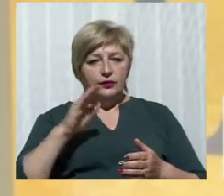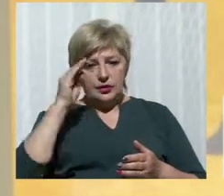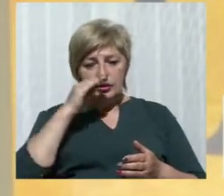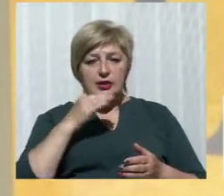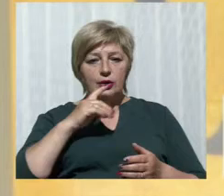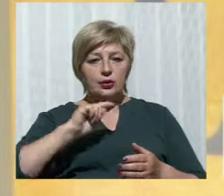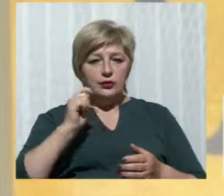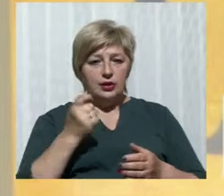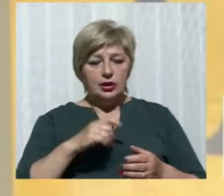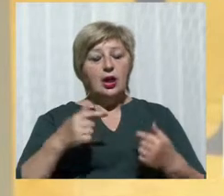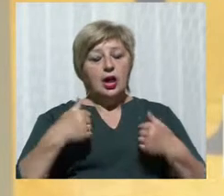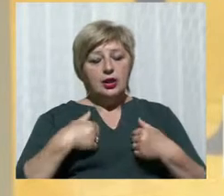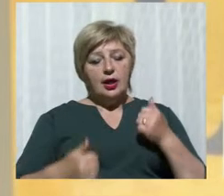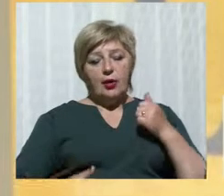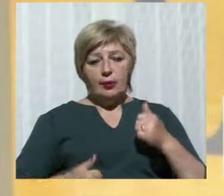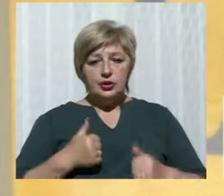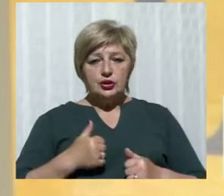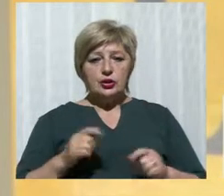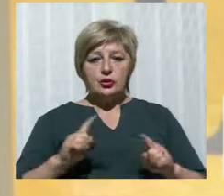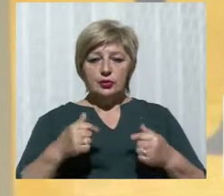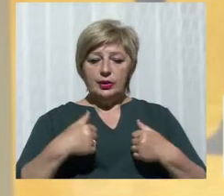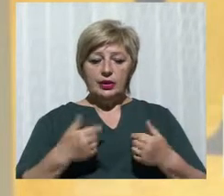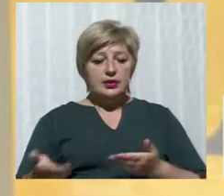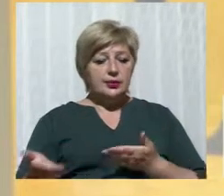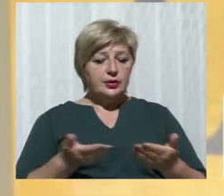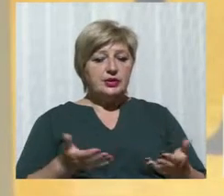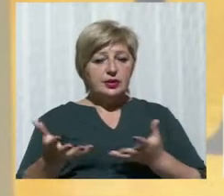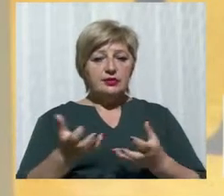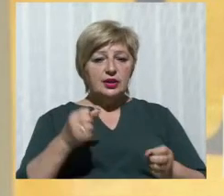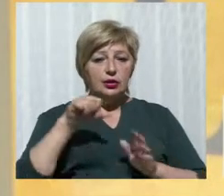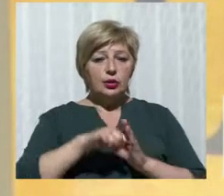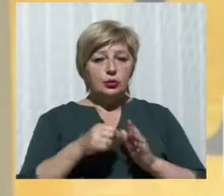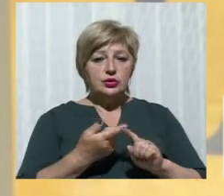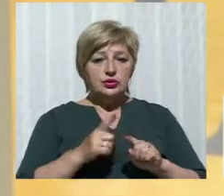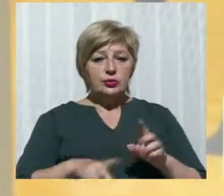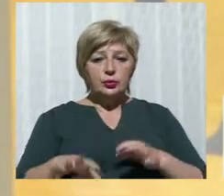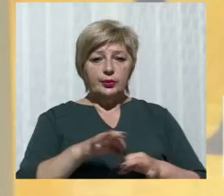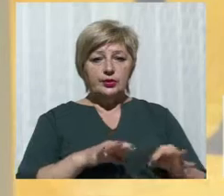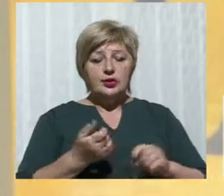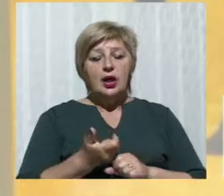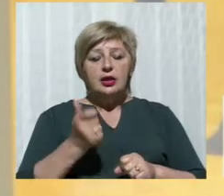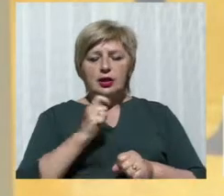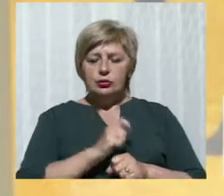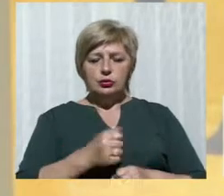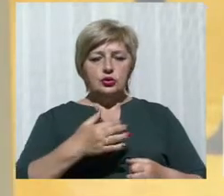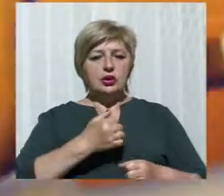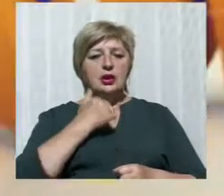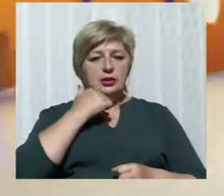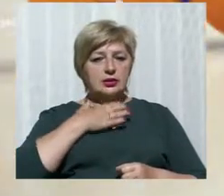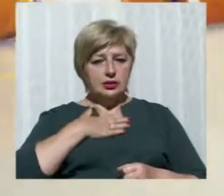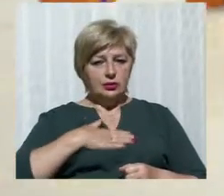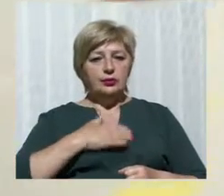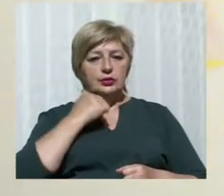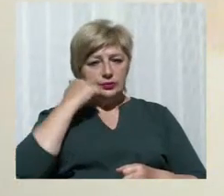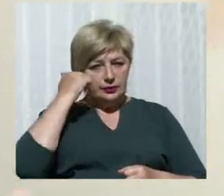Я пишаюся тим, що у мене вийшло, що мене запросили взяти участь у цьому проєкті. Я дуже задоволена. Низький уклін ветеранам.